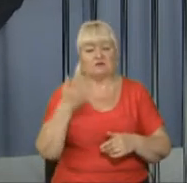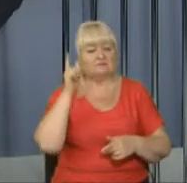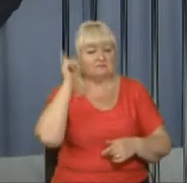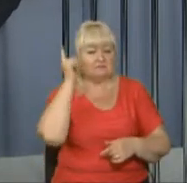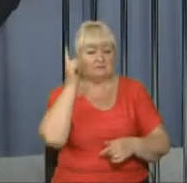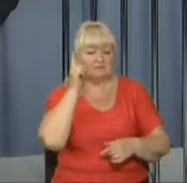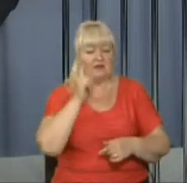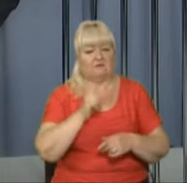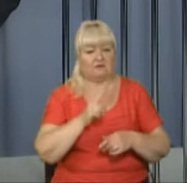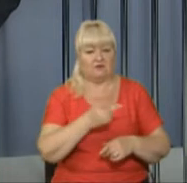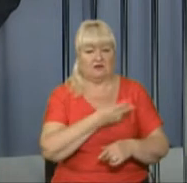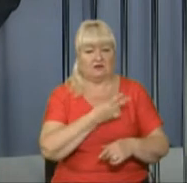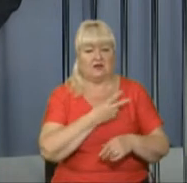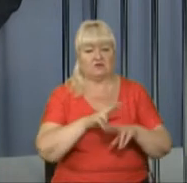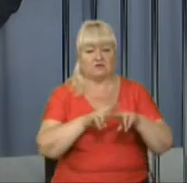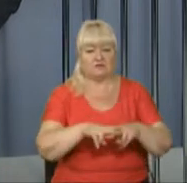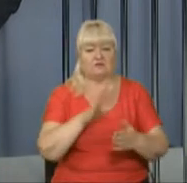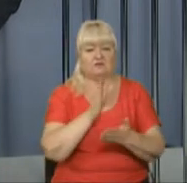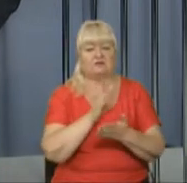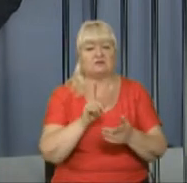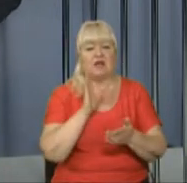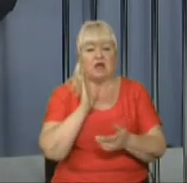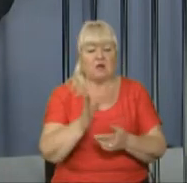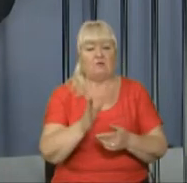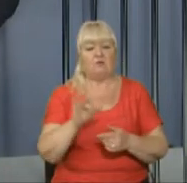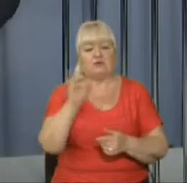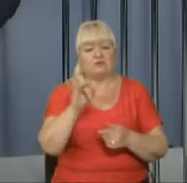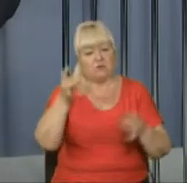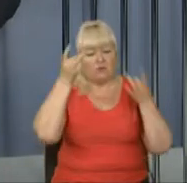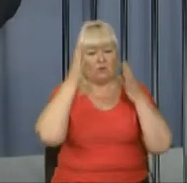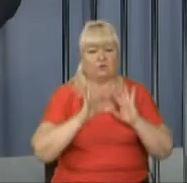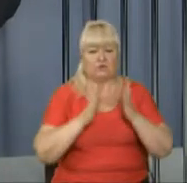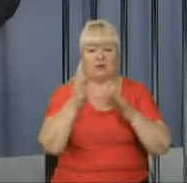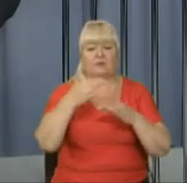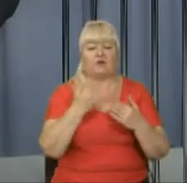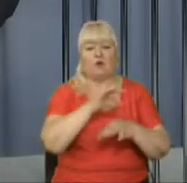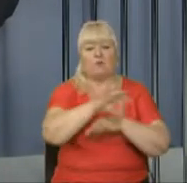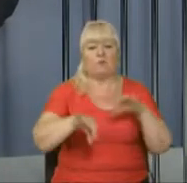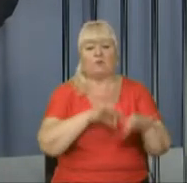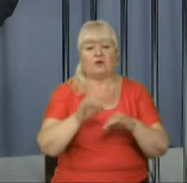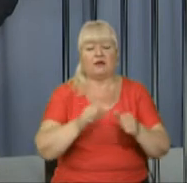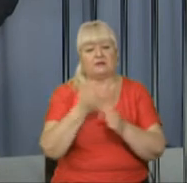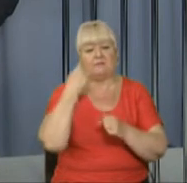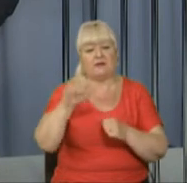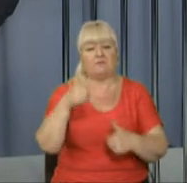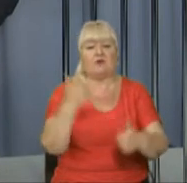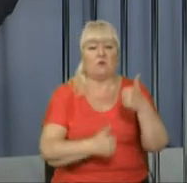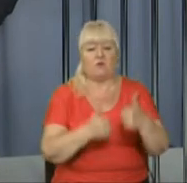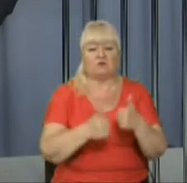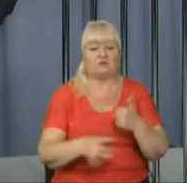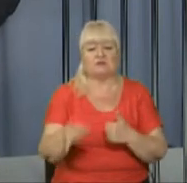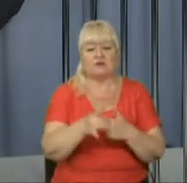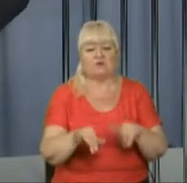створять перший в Україні історико-культурний парк. Його проєкт переміг у конкурсі ініціатив регіонального розвитку.